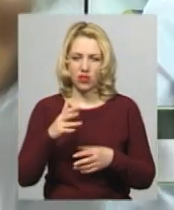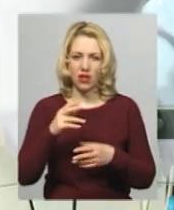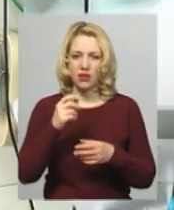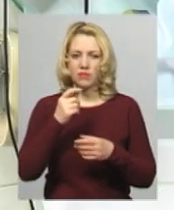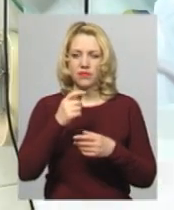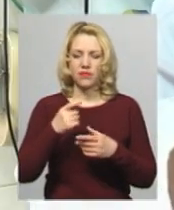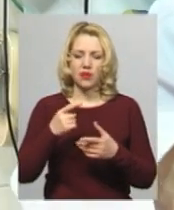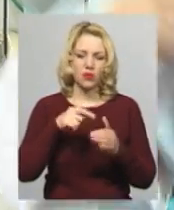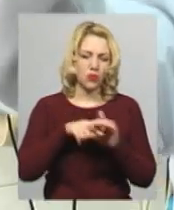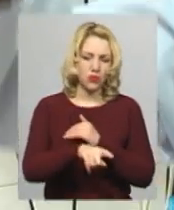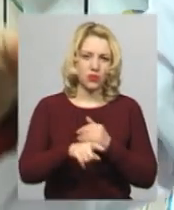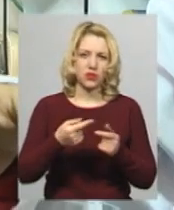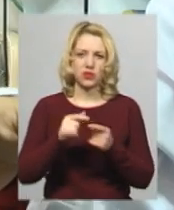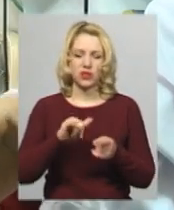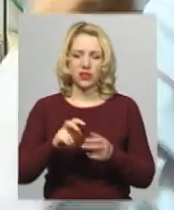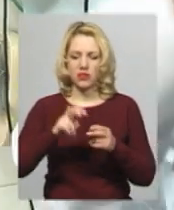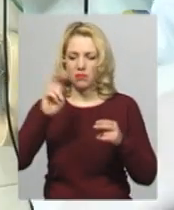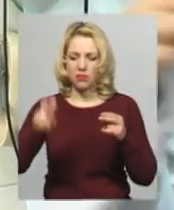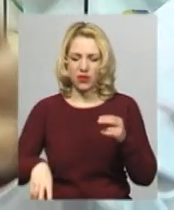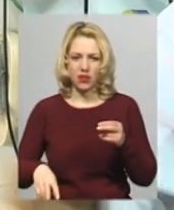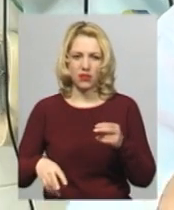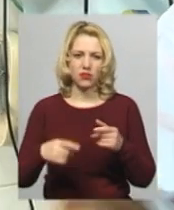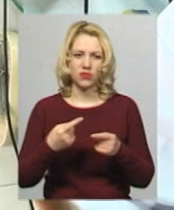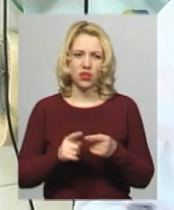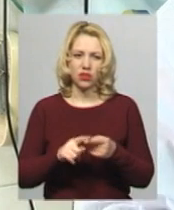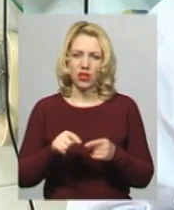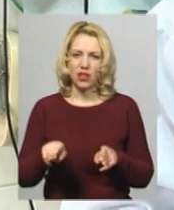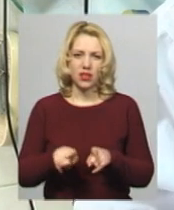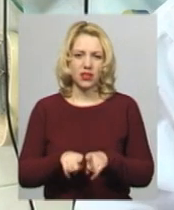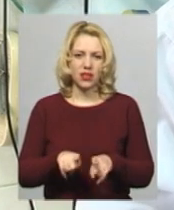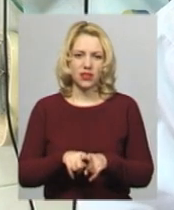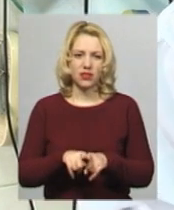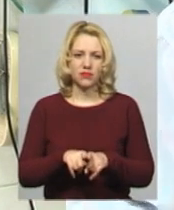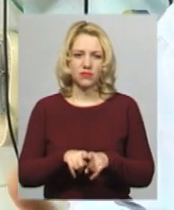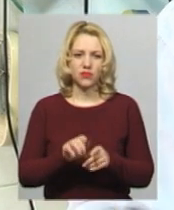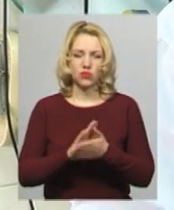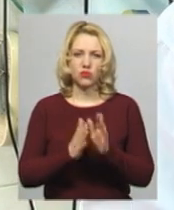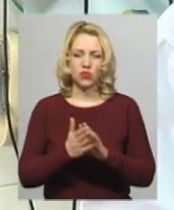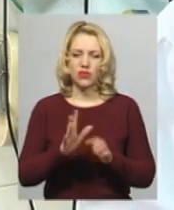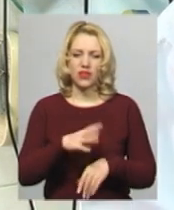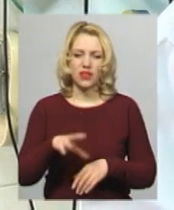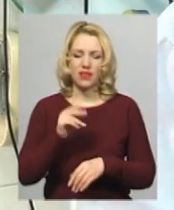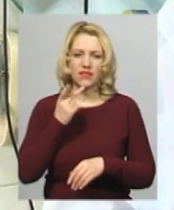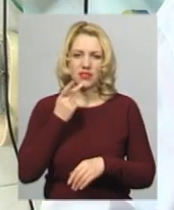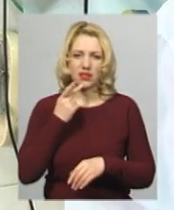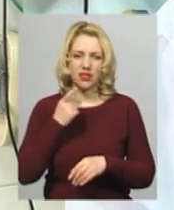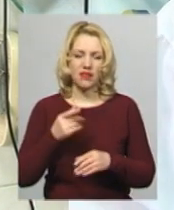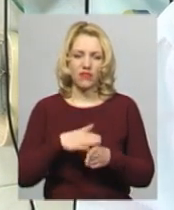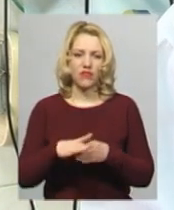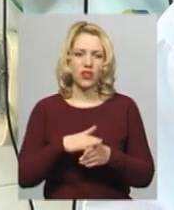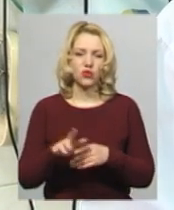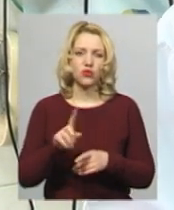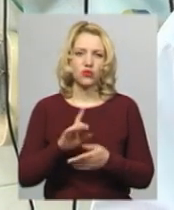Десь його там, десь пригнув з висоти, десь сяде. Тут такі умови, що не завжди виконати те,